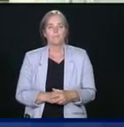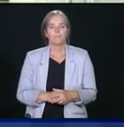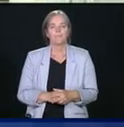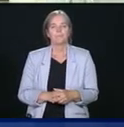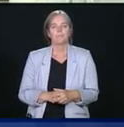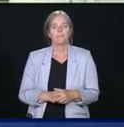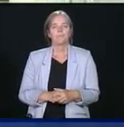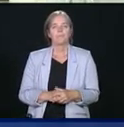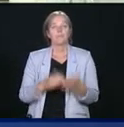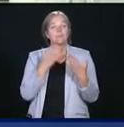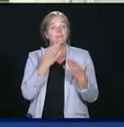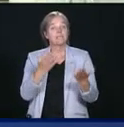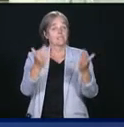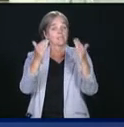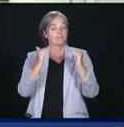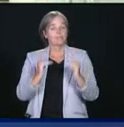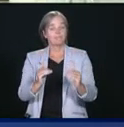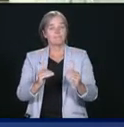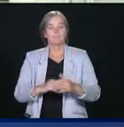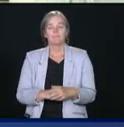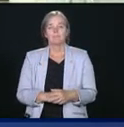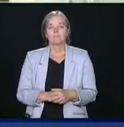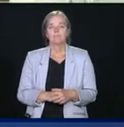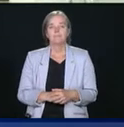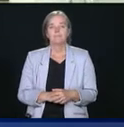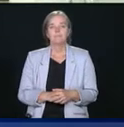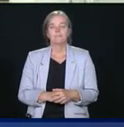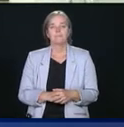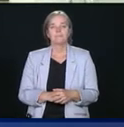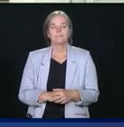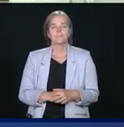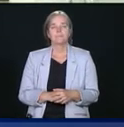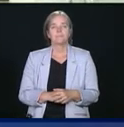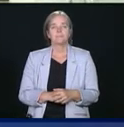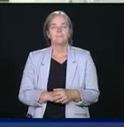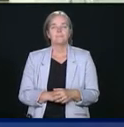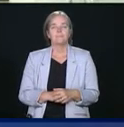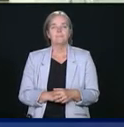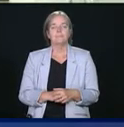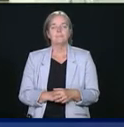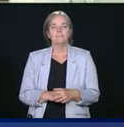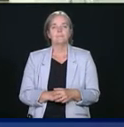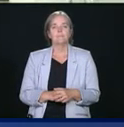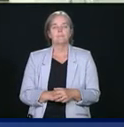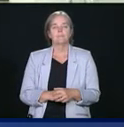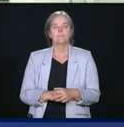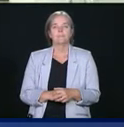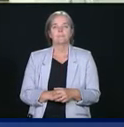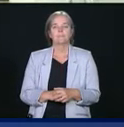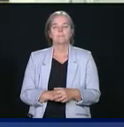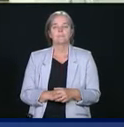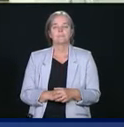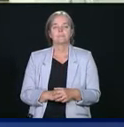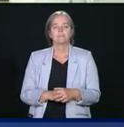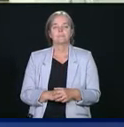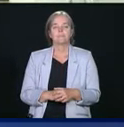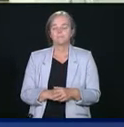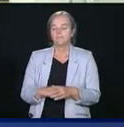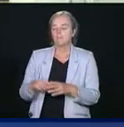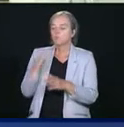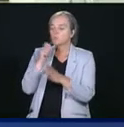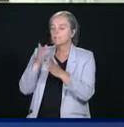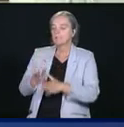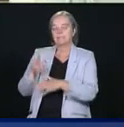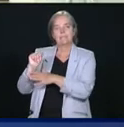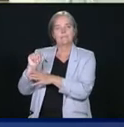Prochaine question. Thank you. Merci. Prochaine question. Benjamin Vaché, TFO. À vous.